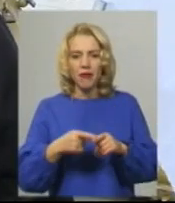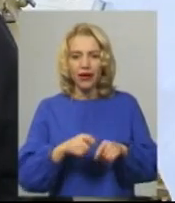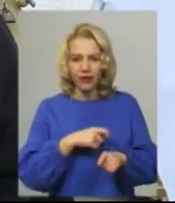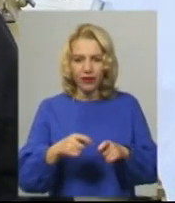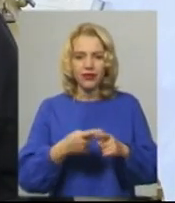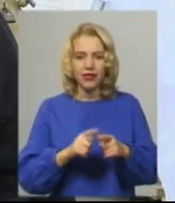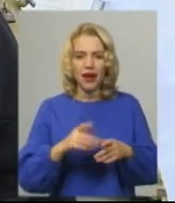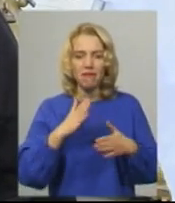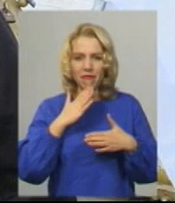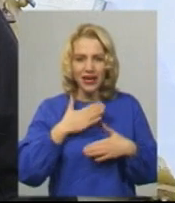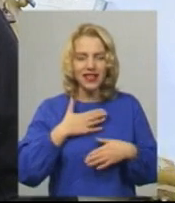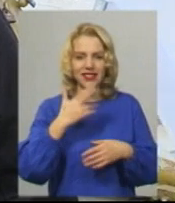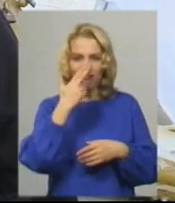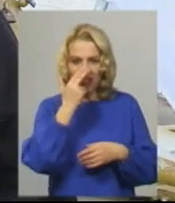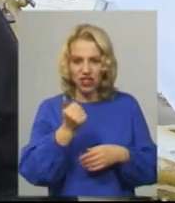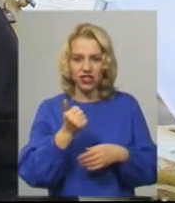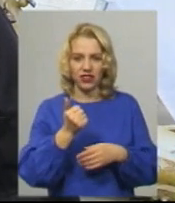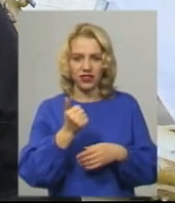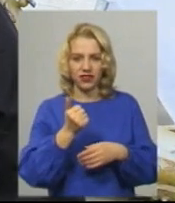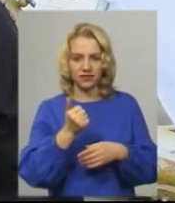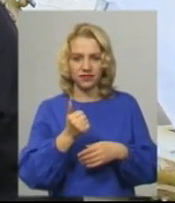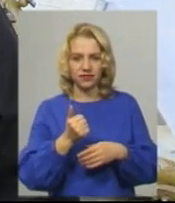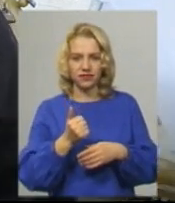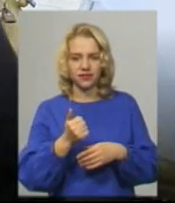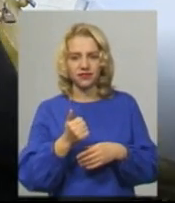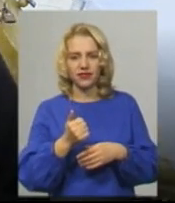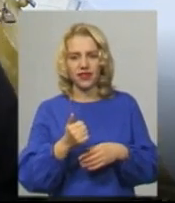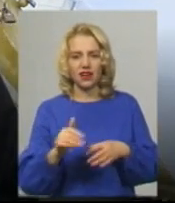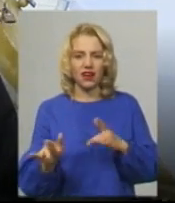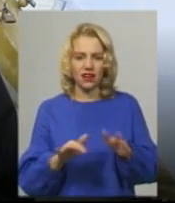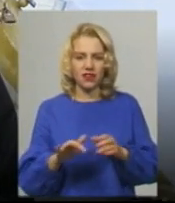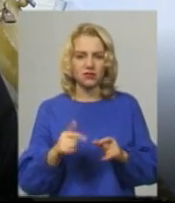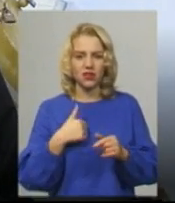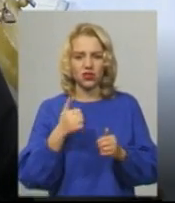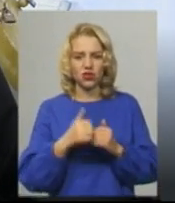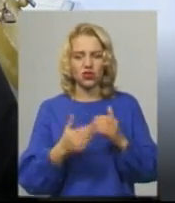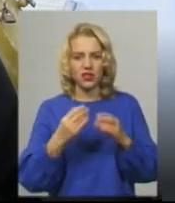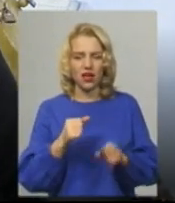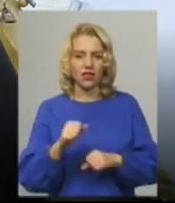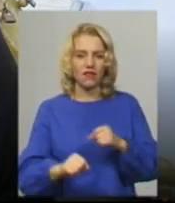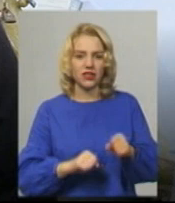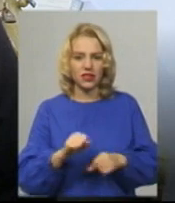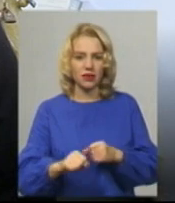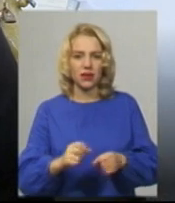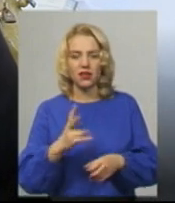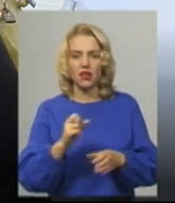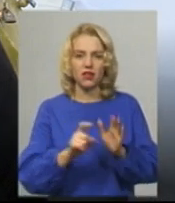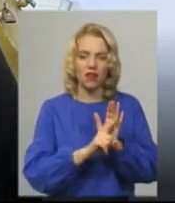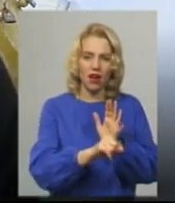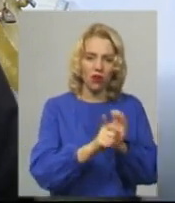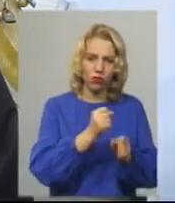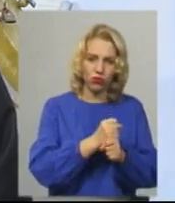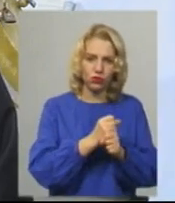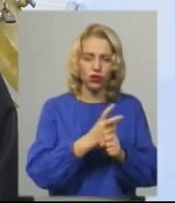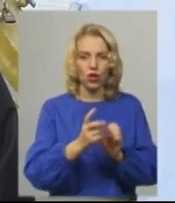самий звичний ритм. Я навіть щодня на велосипеді катаюся, на роботу з роботи, ну і